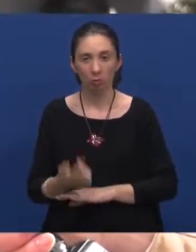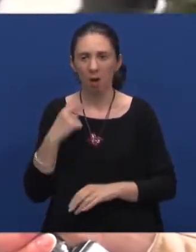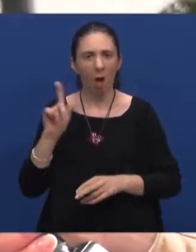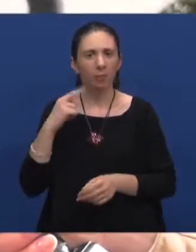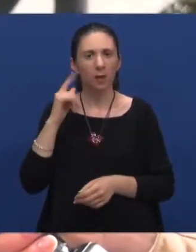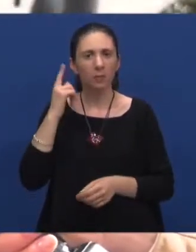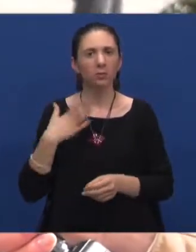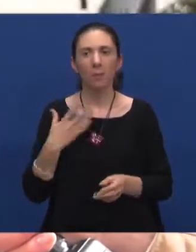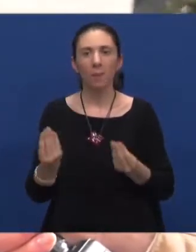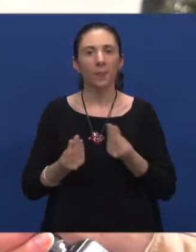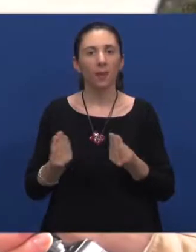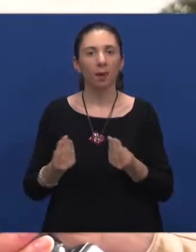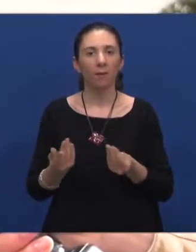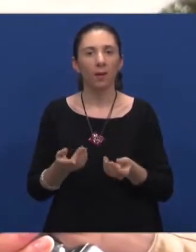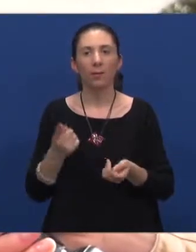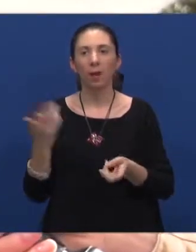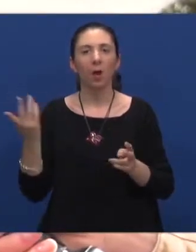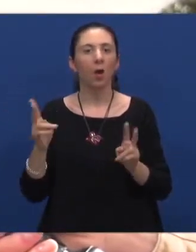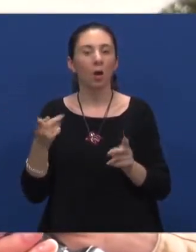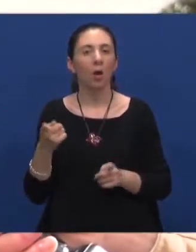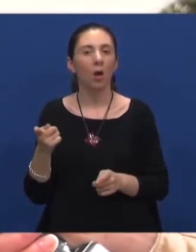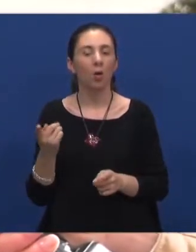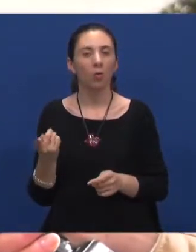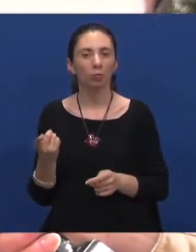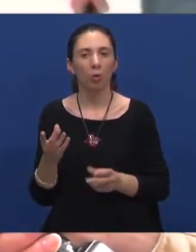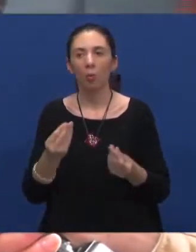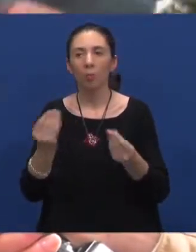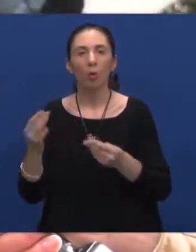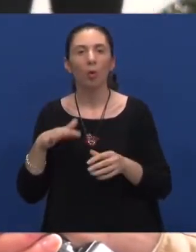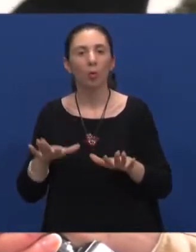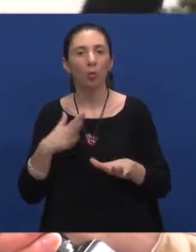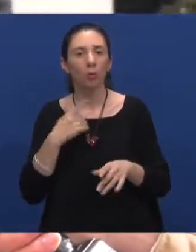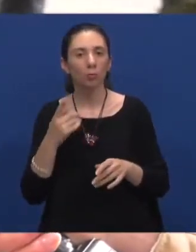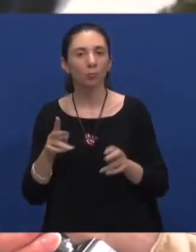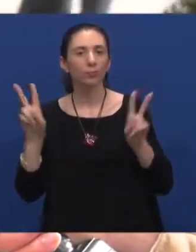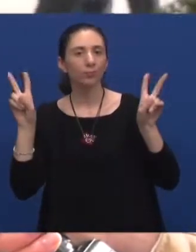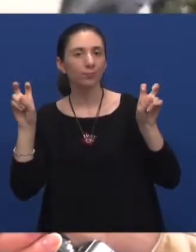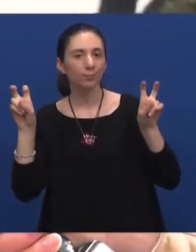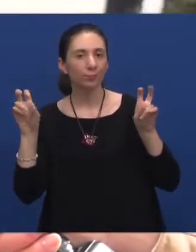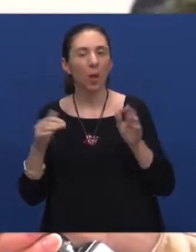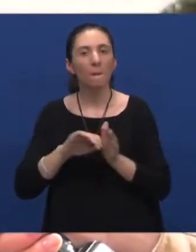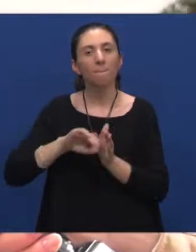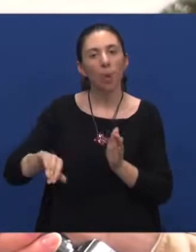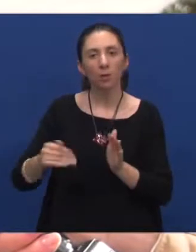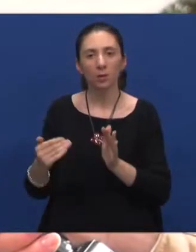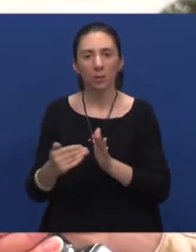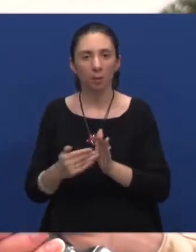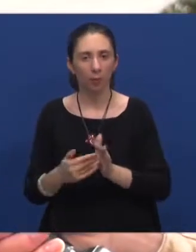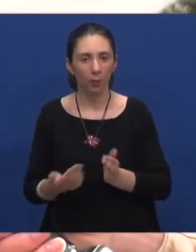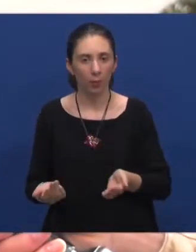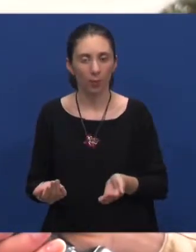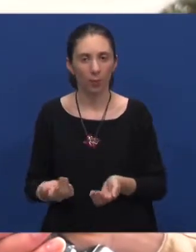smatram da imamo neke, tako kao što mnogi ljudi vole reći pod navodnicima, posebne potrebe.